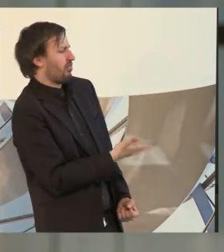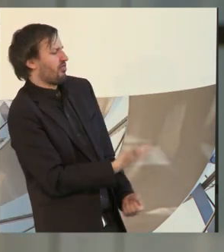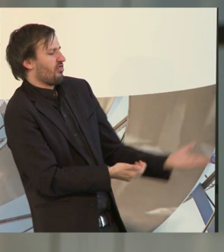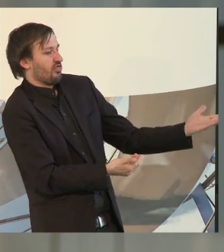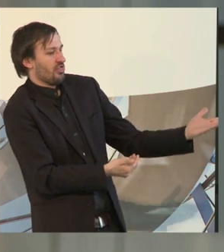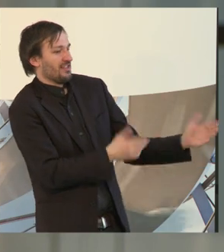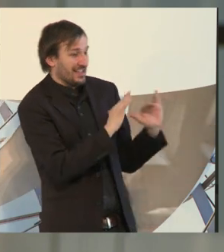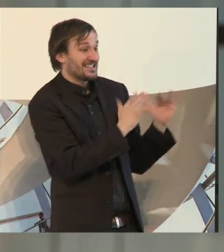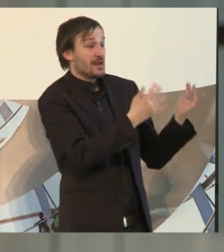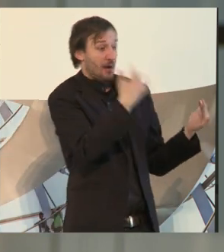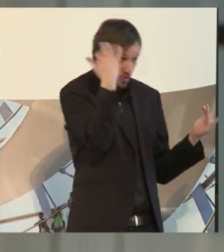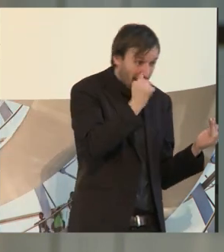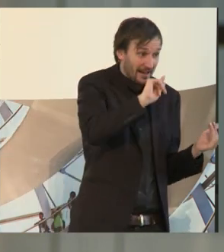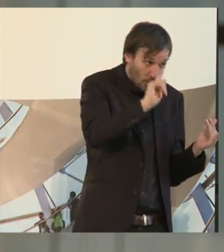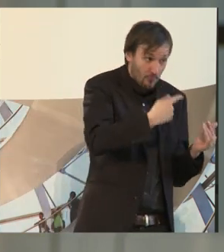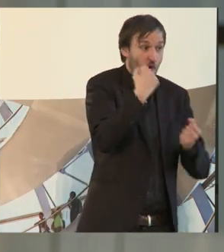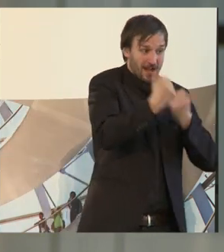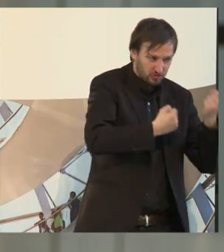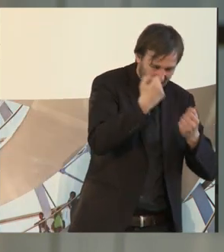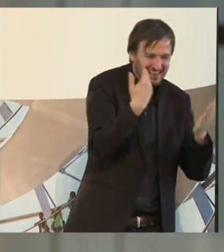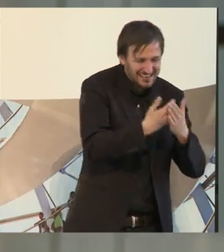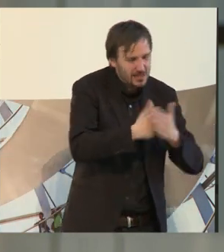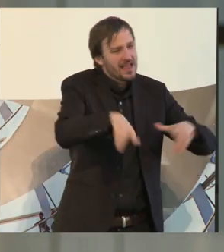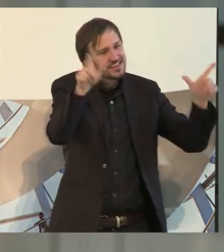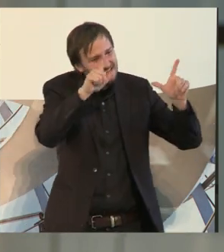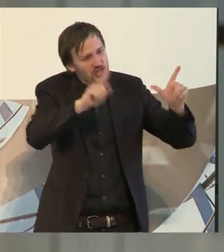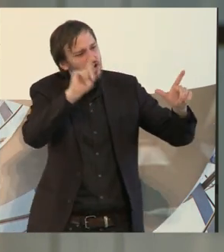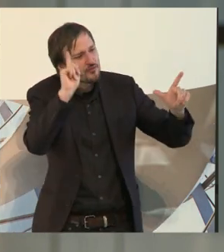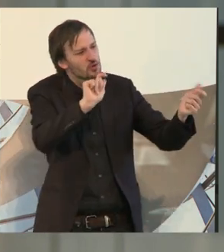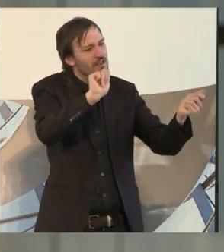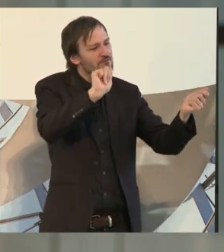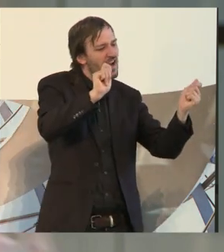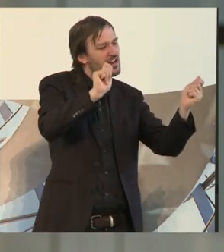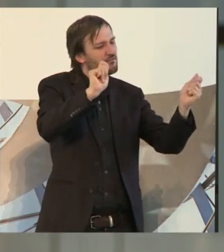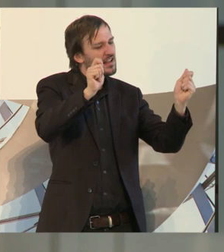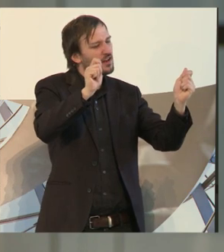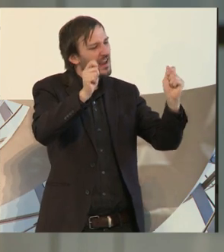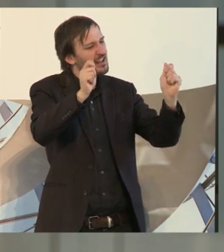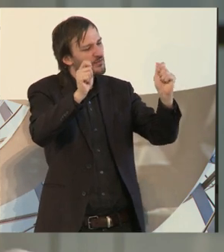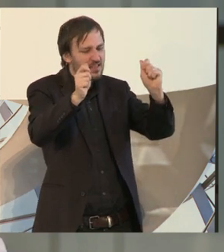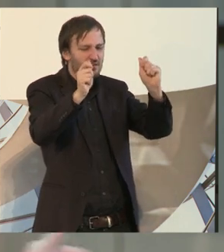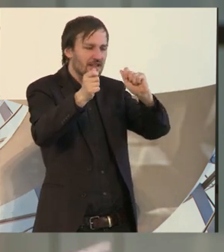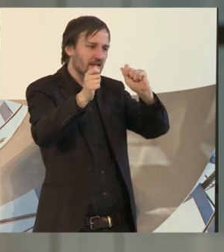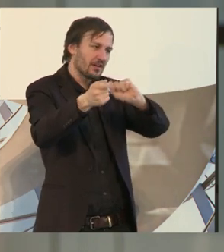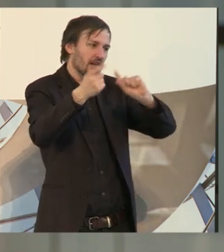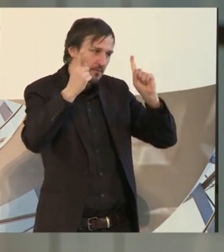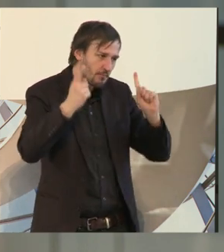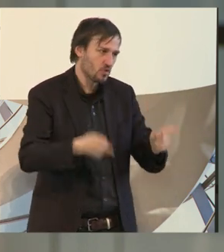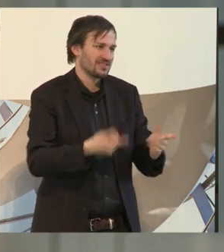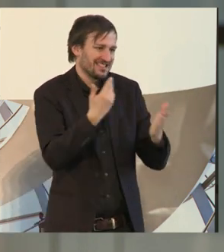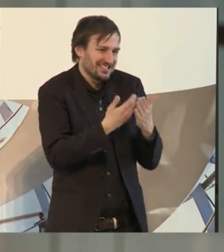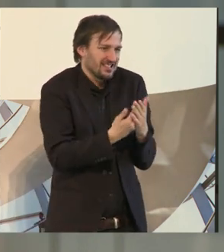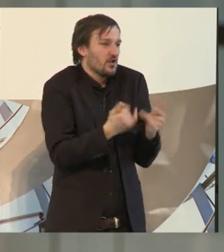die sich zehnmal überlegen, was sie tun. Wir müssen eine gesellschaftliche Veränderung irgendwie stattfinden lassen und die muss